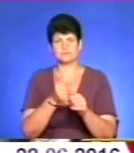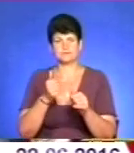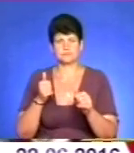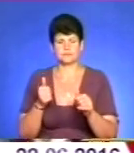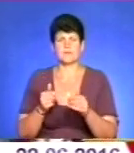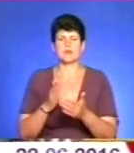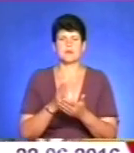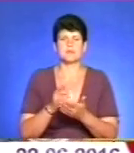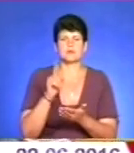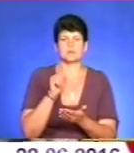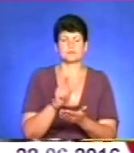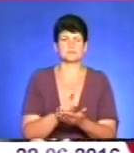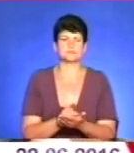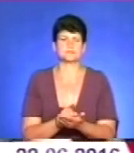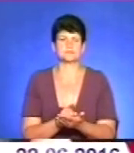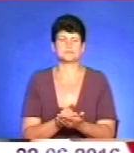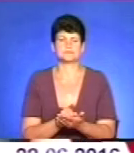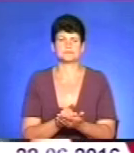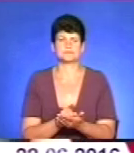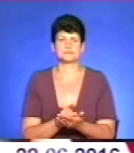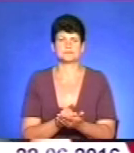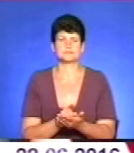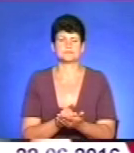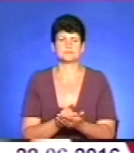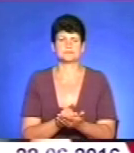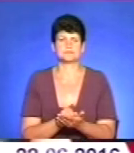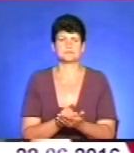'язково різні форми едукції,